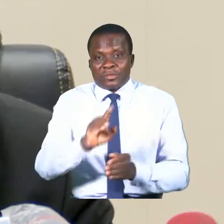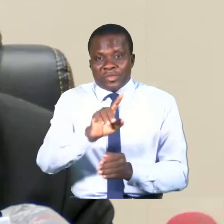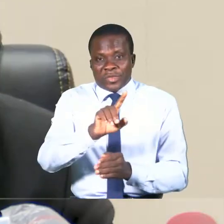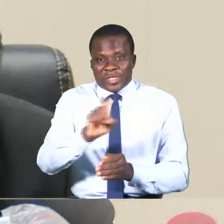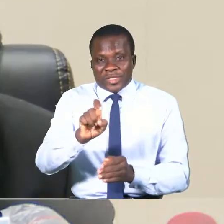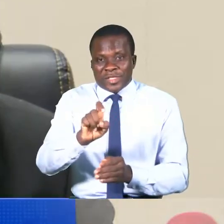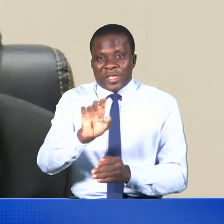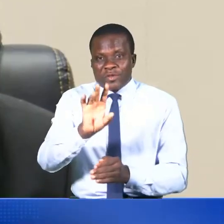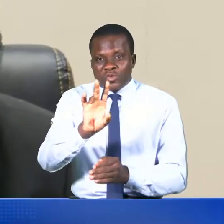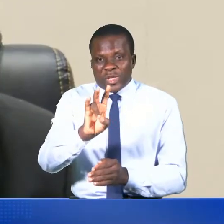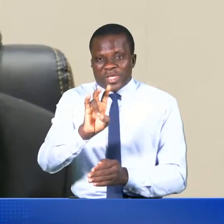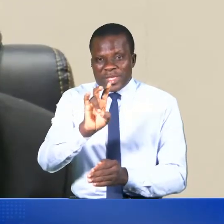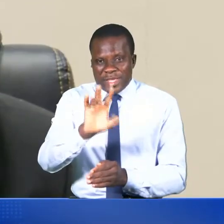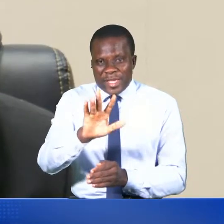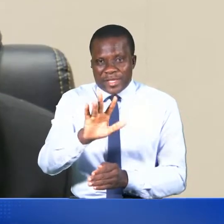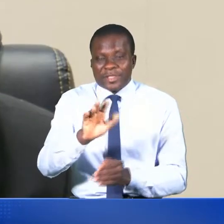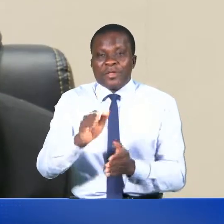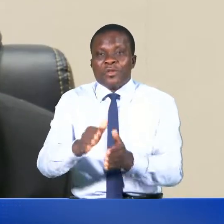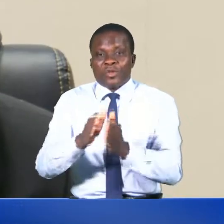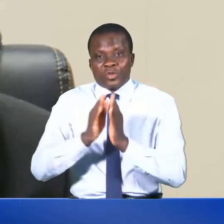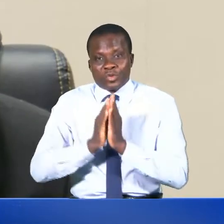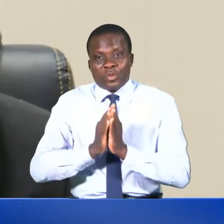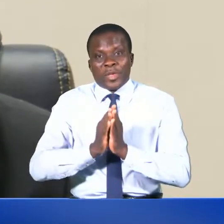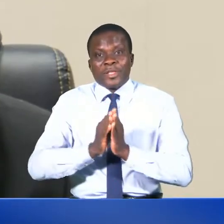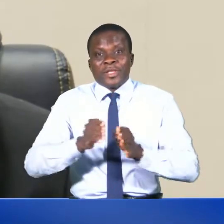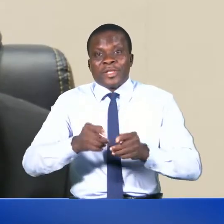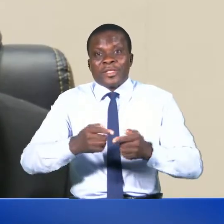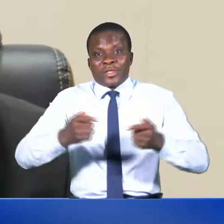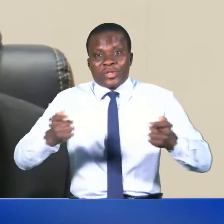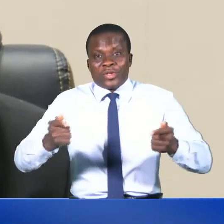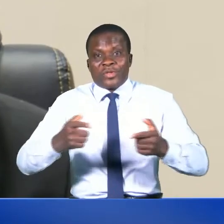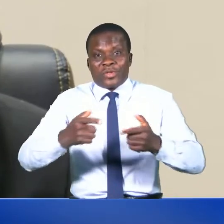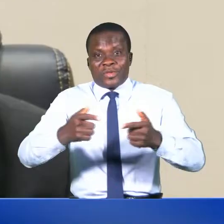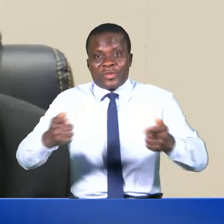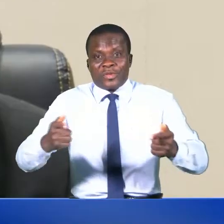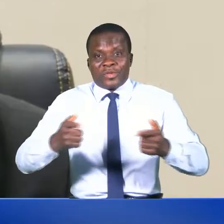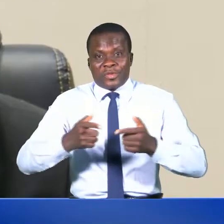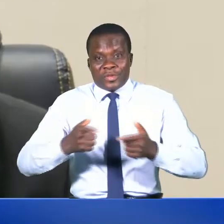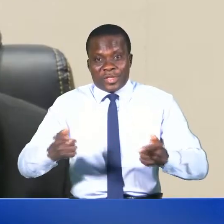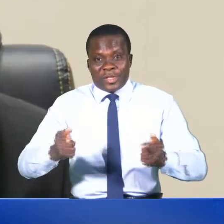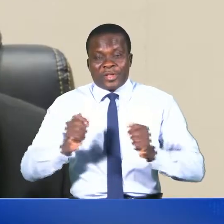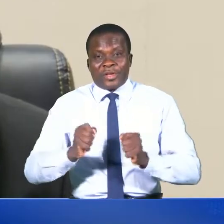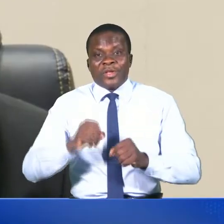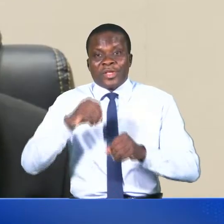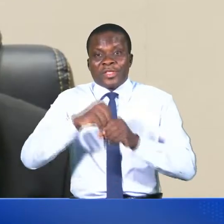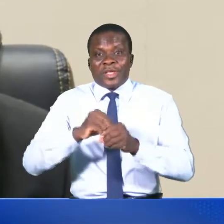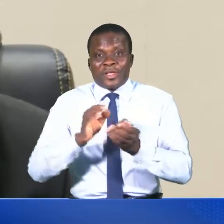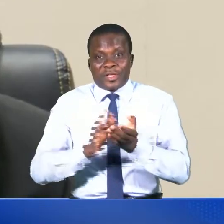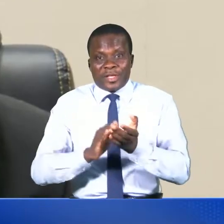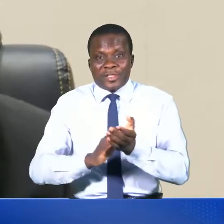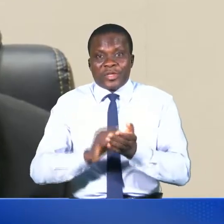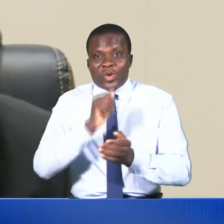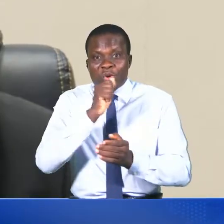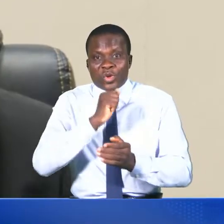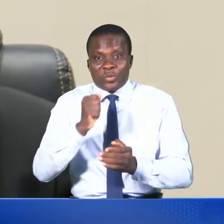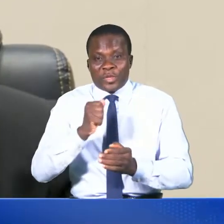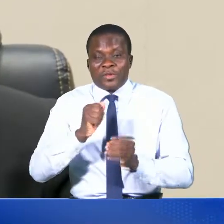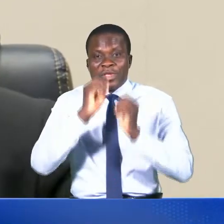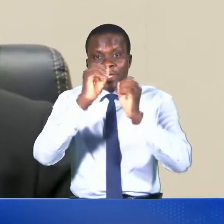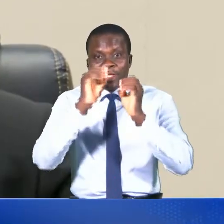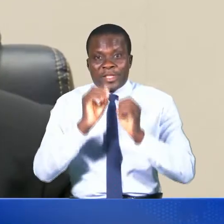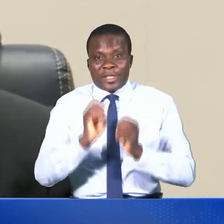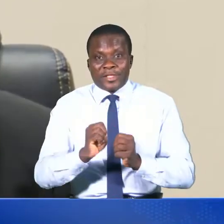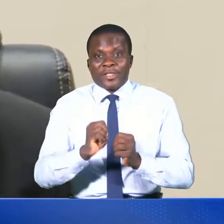161 demandent d'extension au premier secondaire dans les établissements privés et d'enseignement